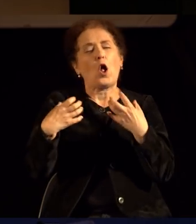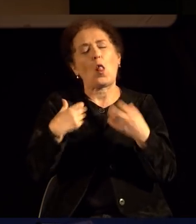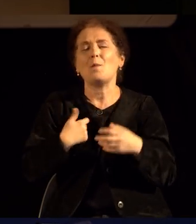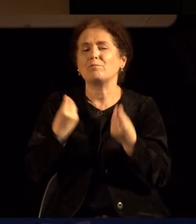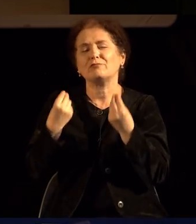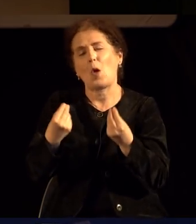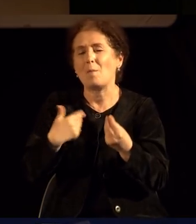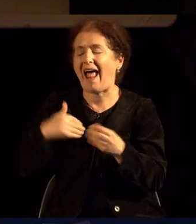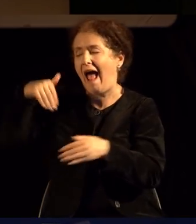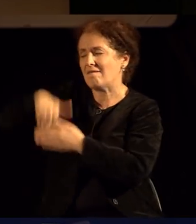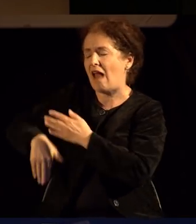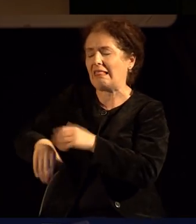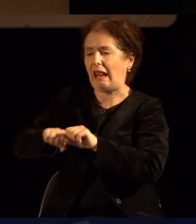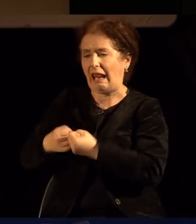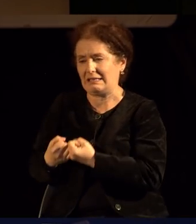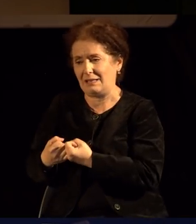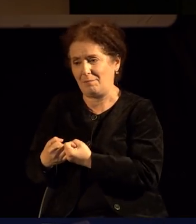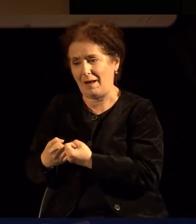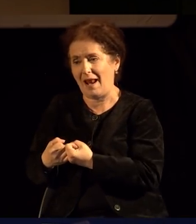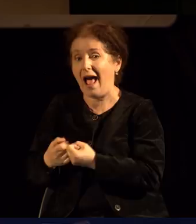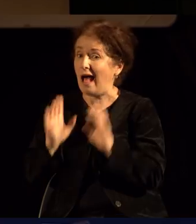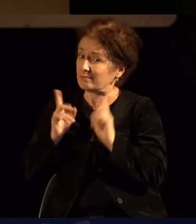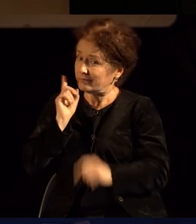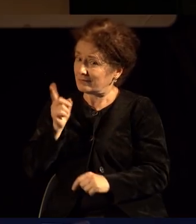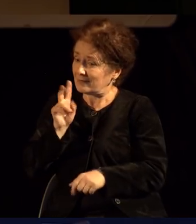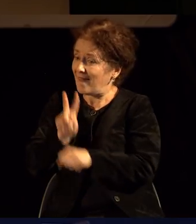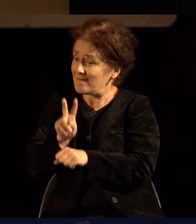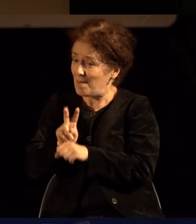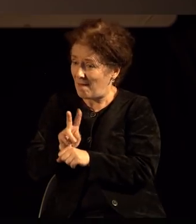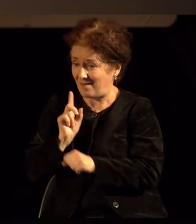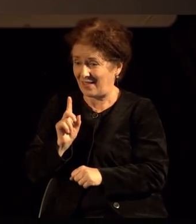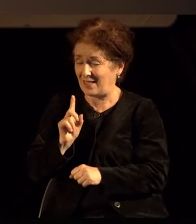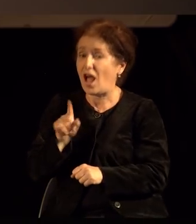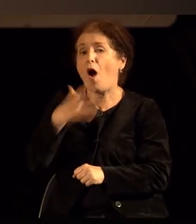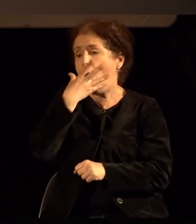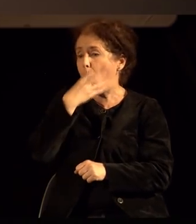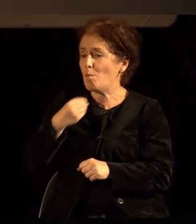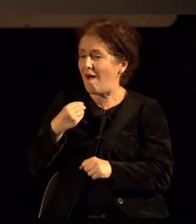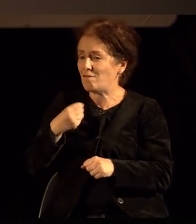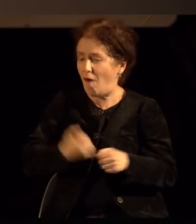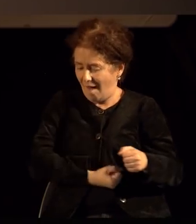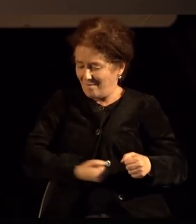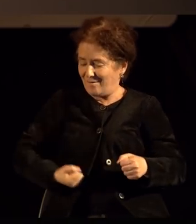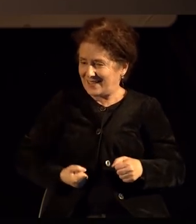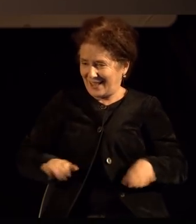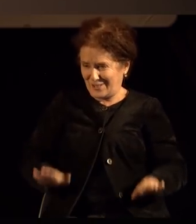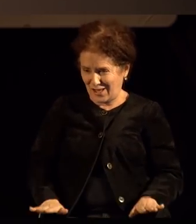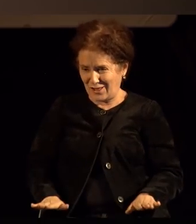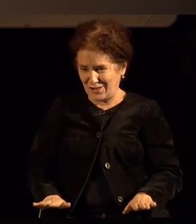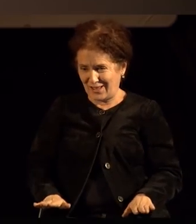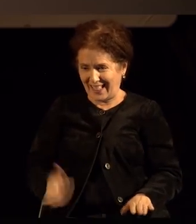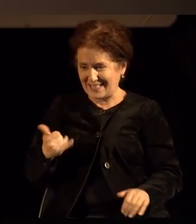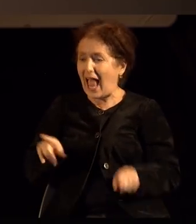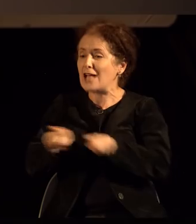ако сте конзервативни, предупредени сте, или убаво врзете се за седиштата за тоа шо ќе биде